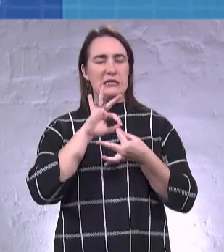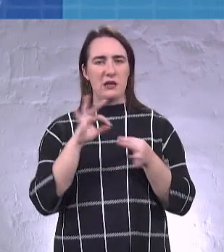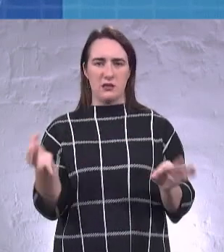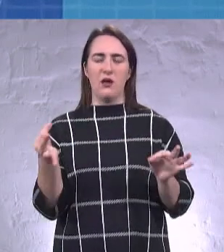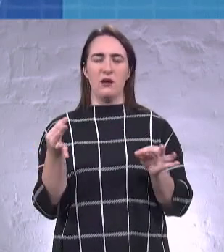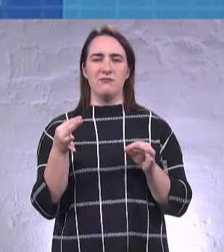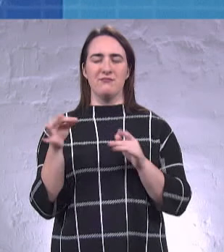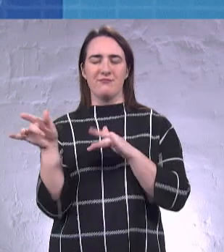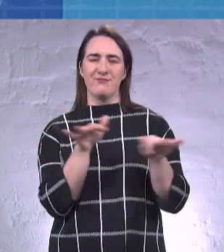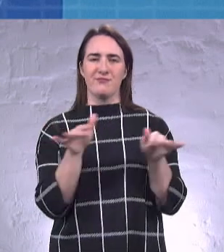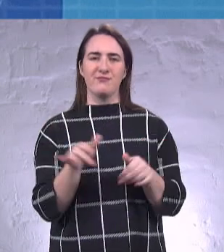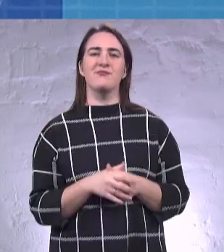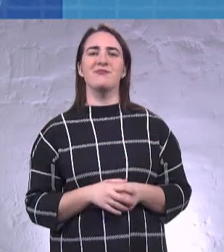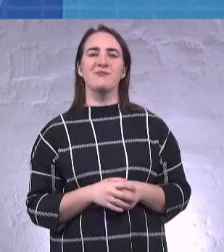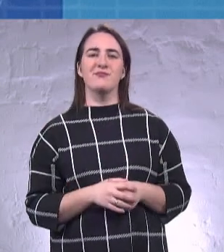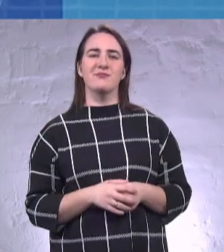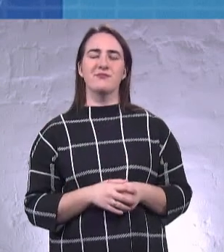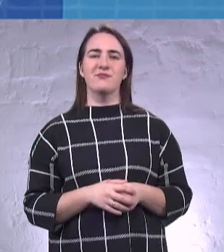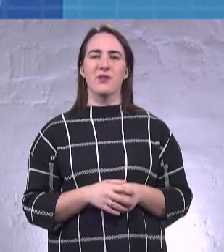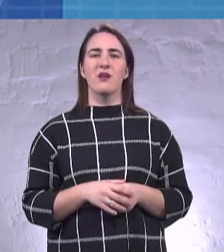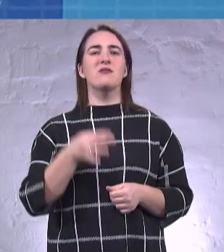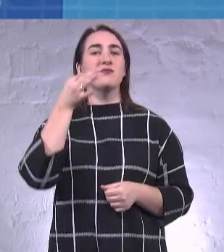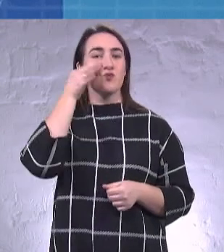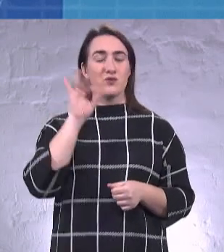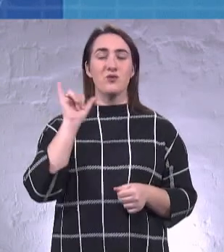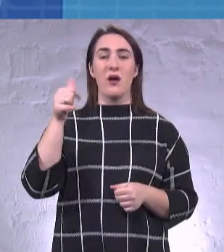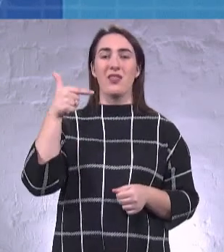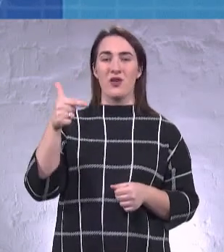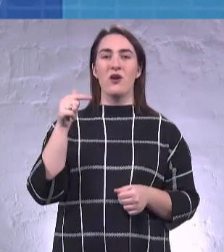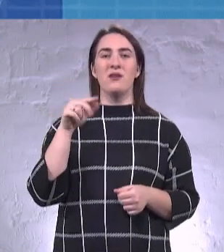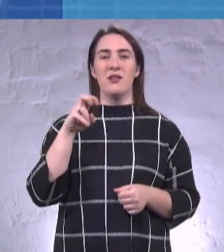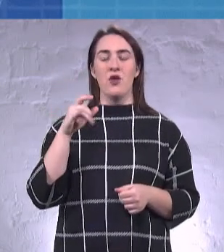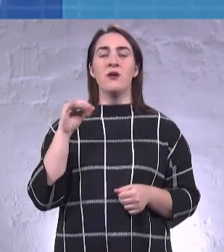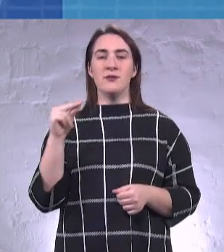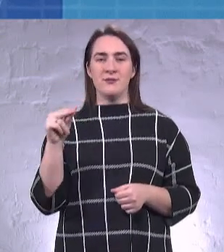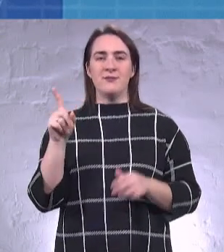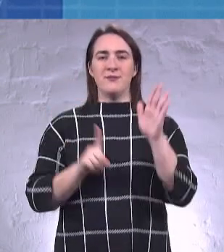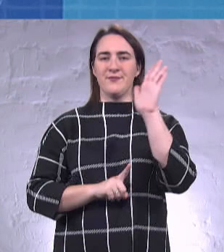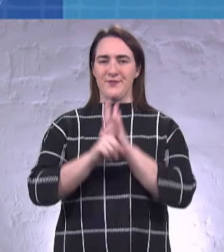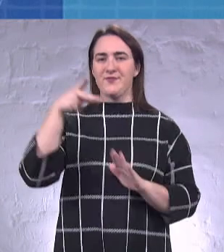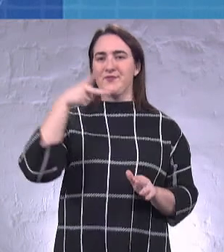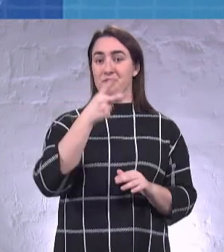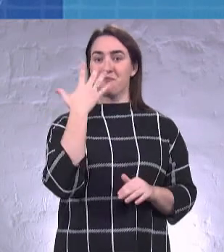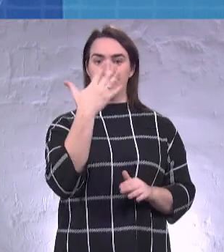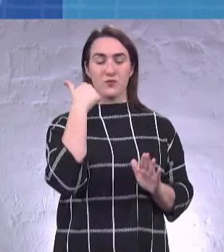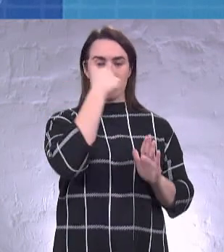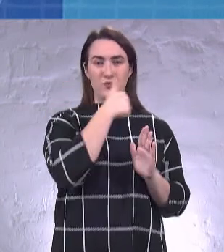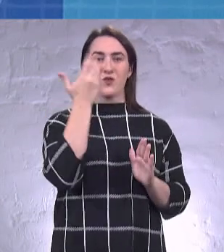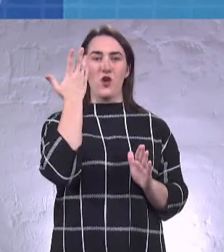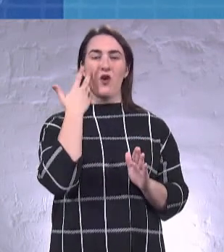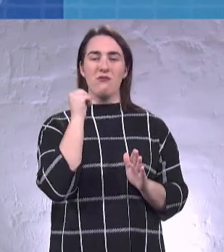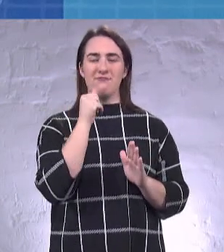інституція. І досвіду Геннадія Леонідовича, починаючи з 2005 року, коли він